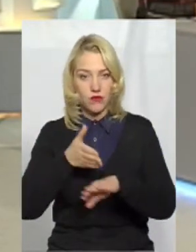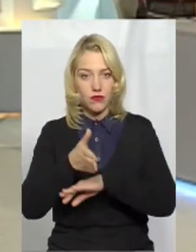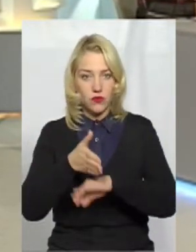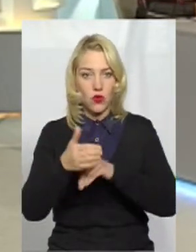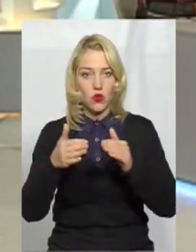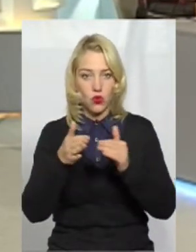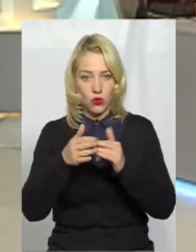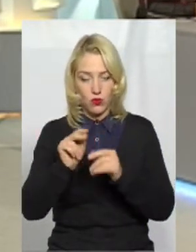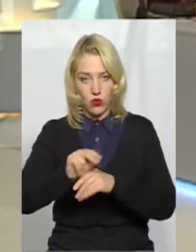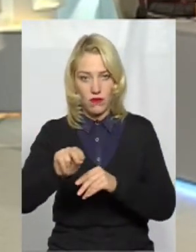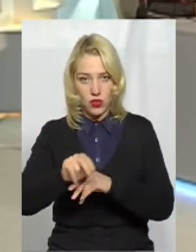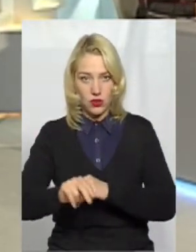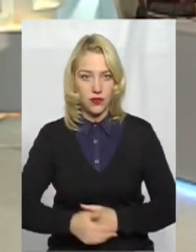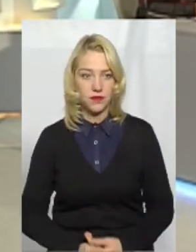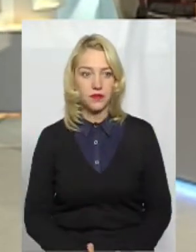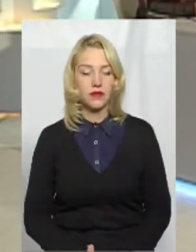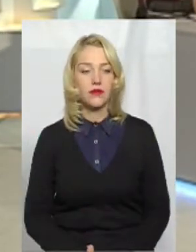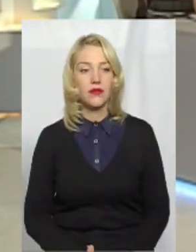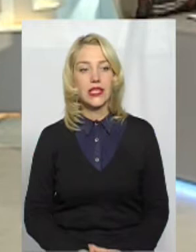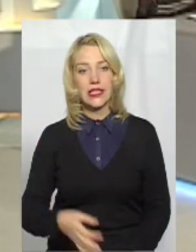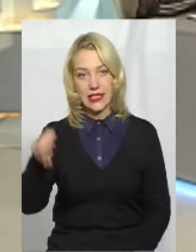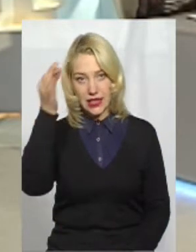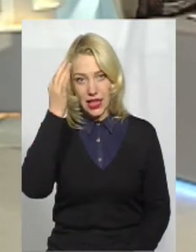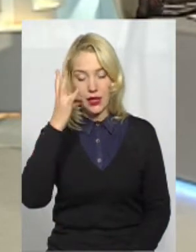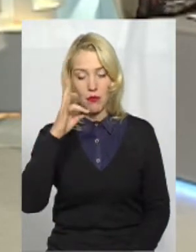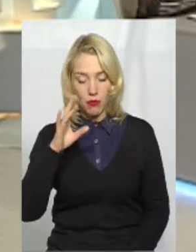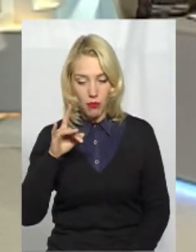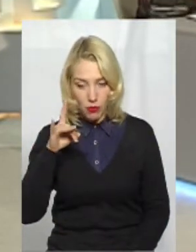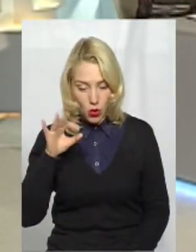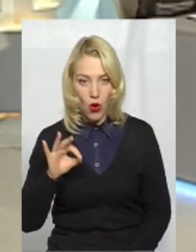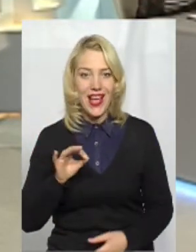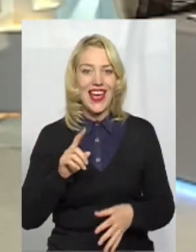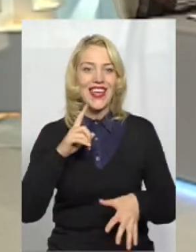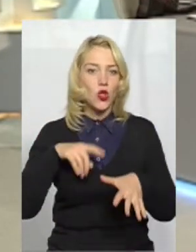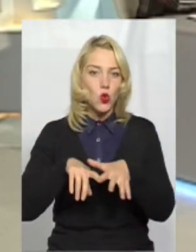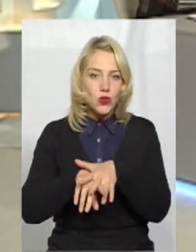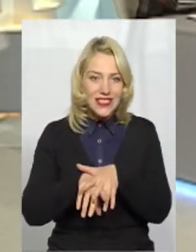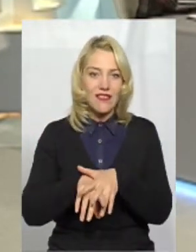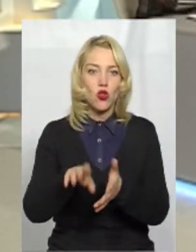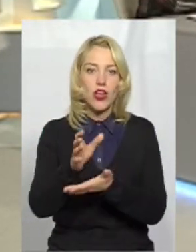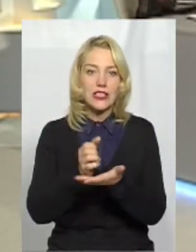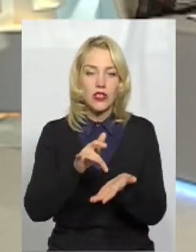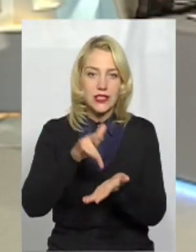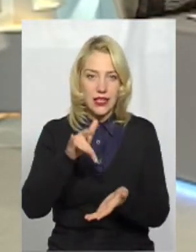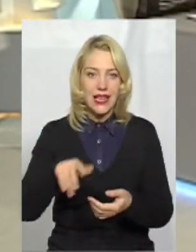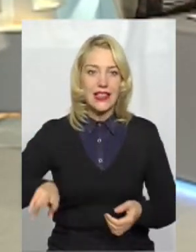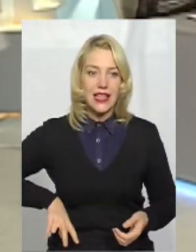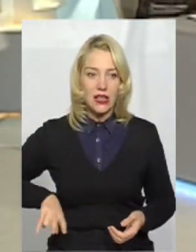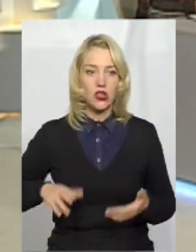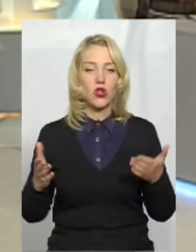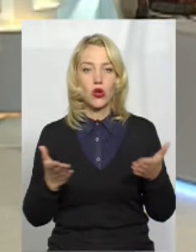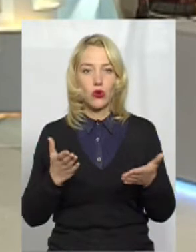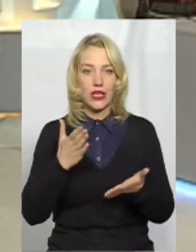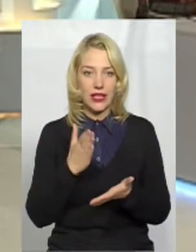Згадали про інклюзивно-ресурсний центр, директоркою якого, одного